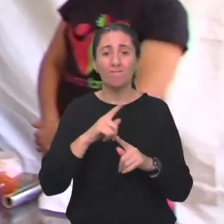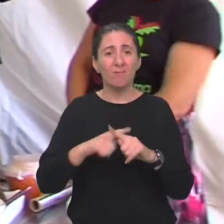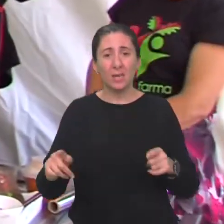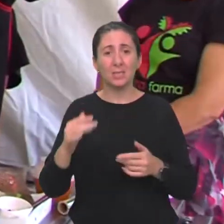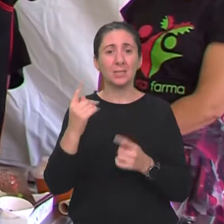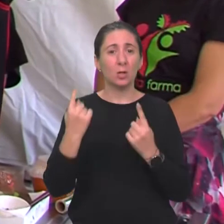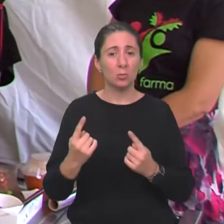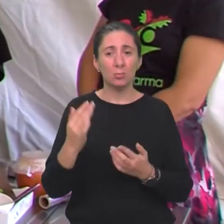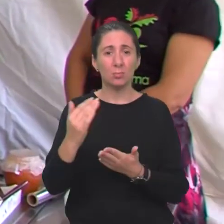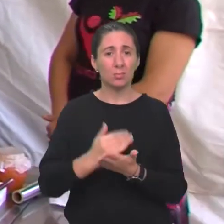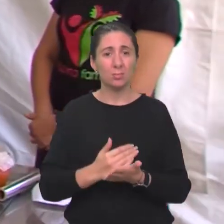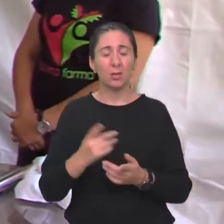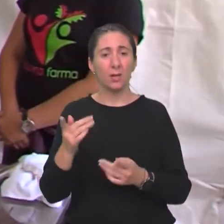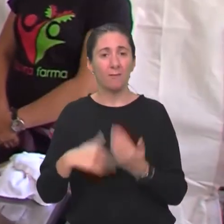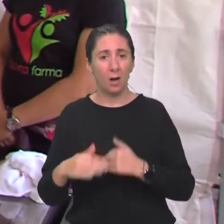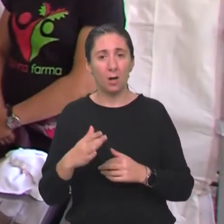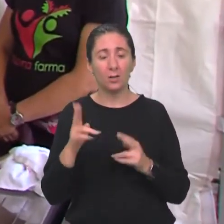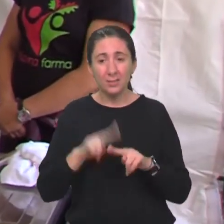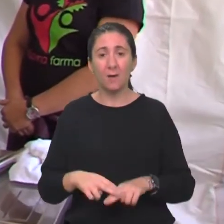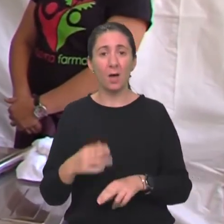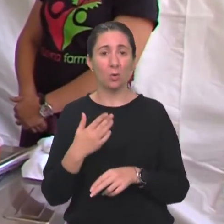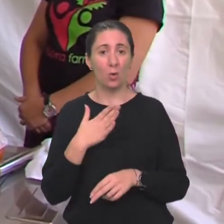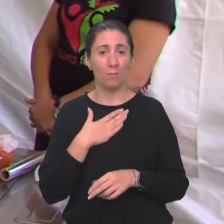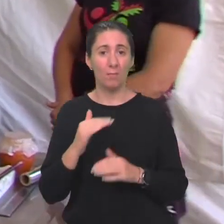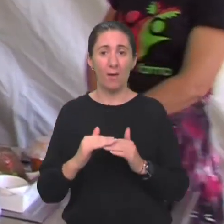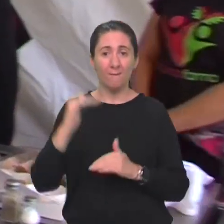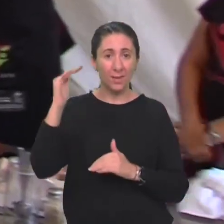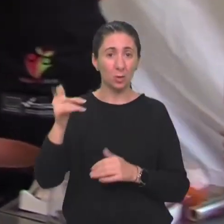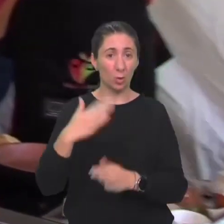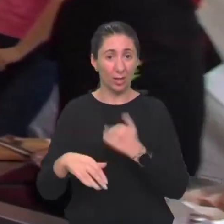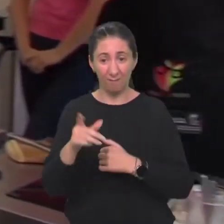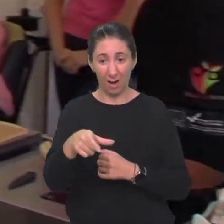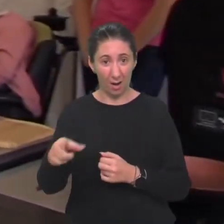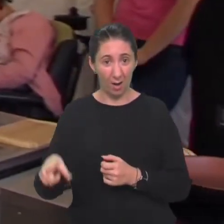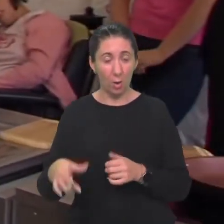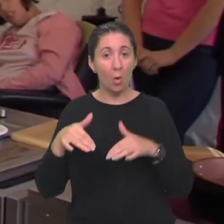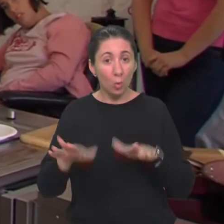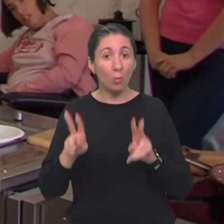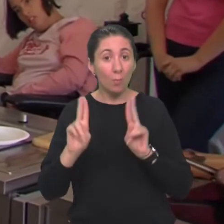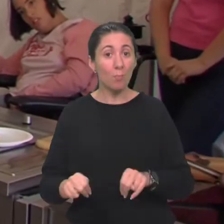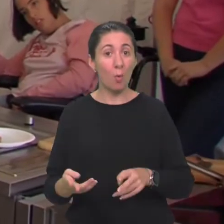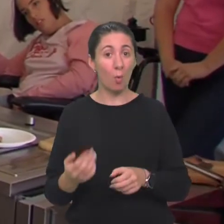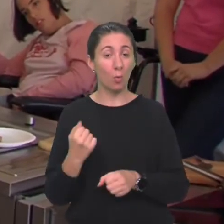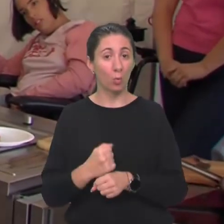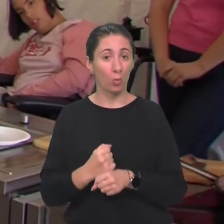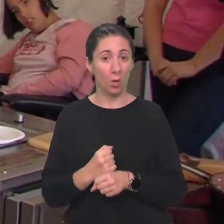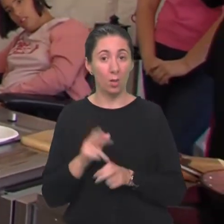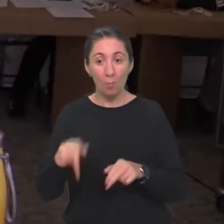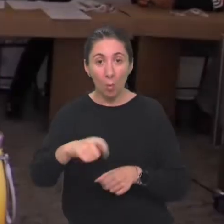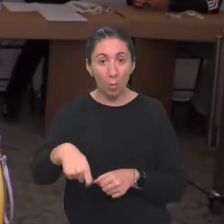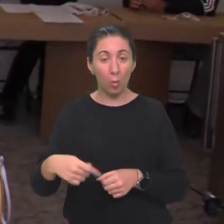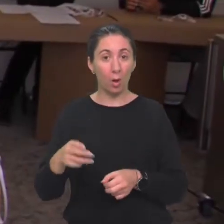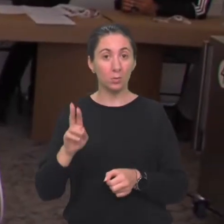stupanje invaliditeta, stvarno ima, ono, visokih stupanje invaliditeta, da ljudi ipak mogu, znači, raditi, da mogu,